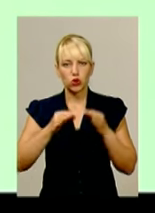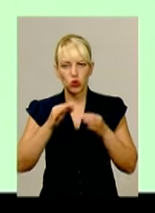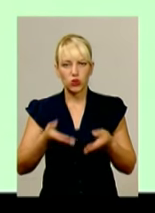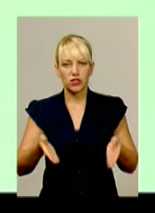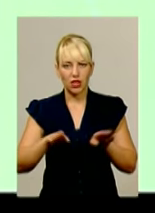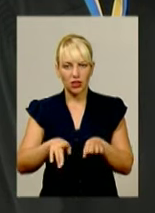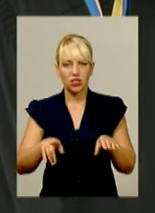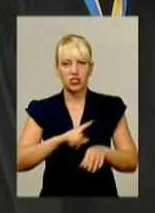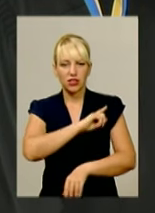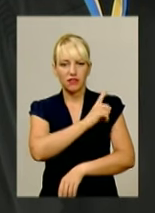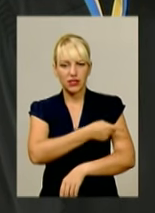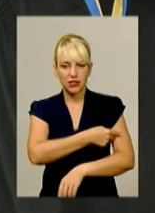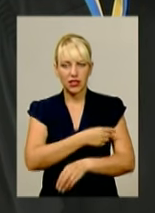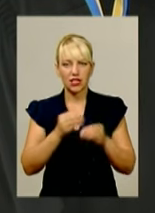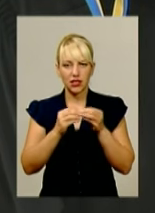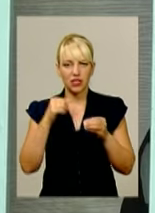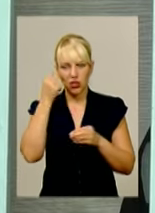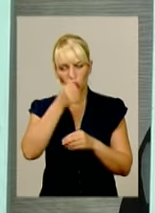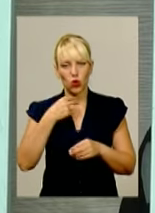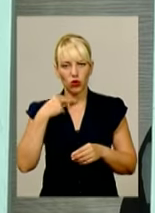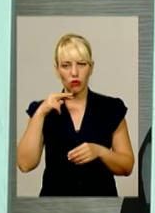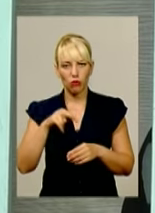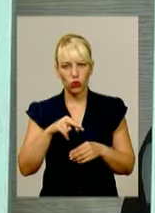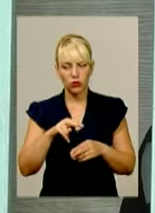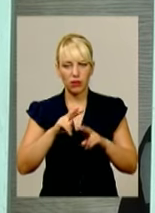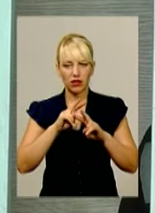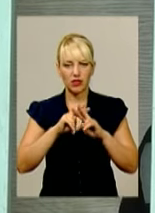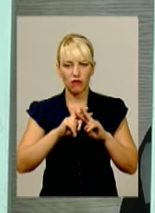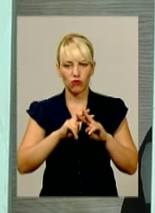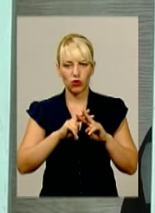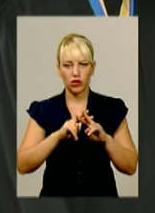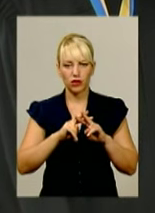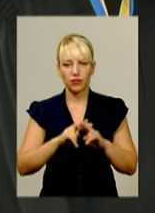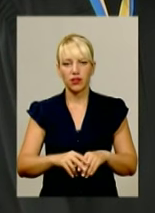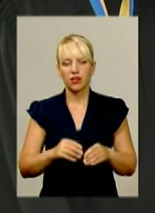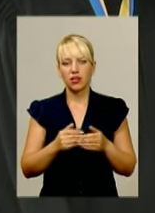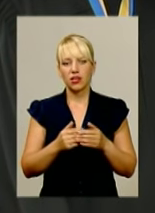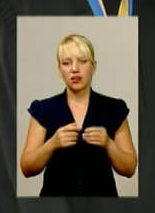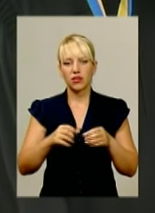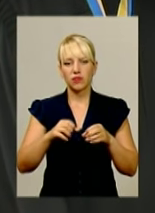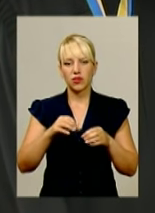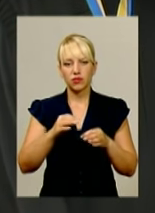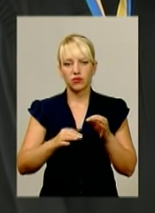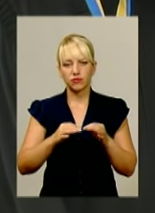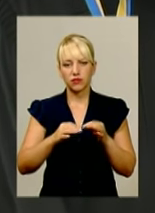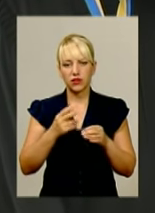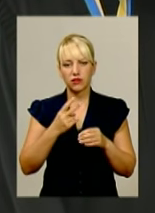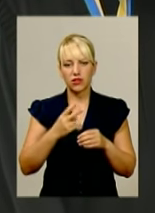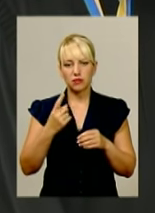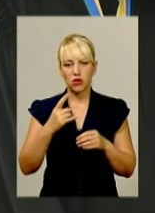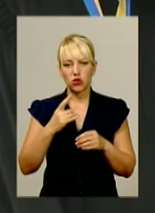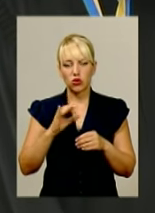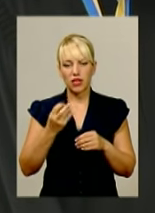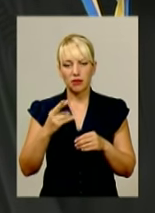позбавлення волі. Колегія судів постановила, що вирок Шепетівського міськрайонного суду від 21 травня 2015 року щодо